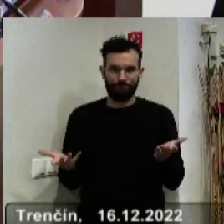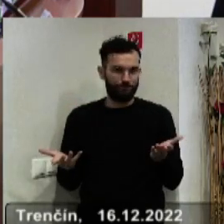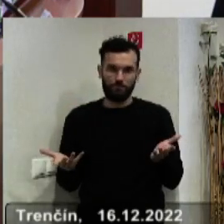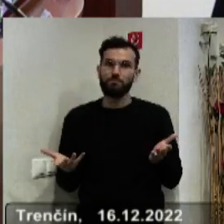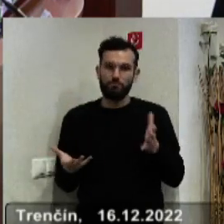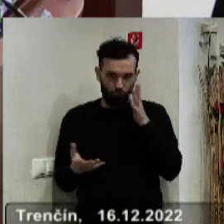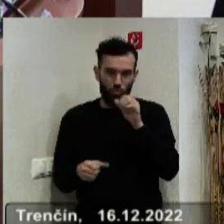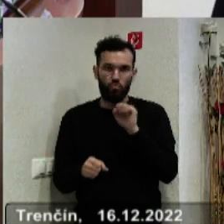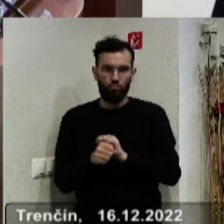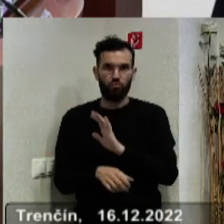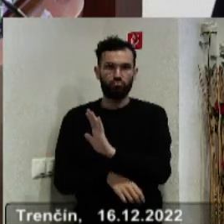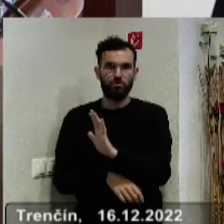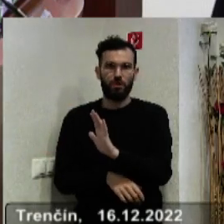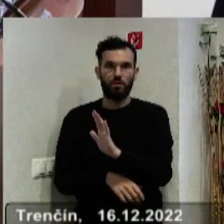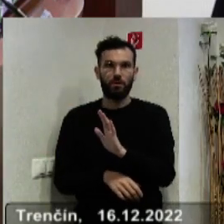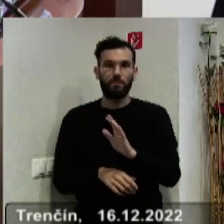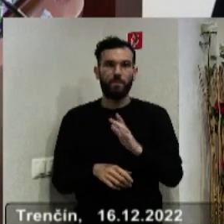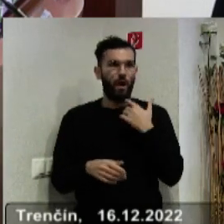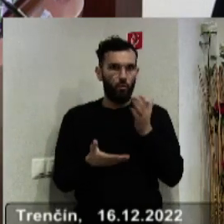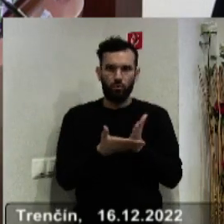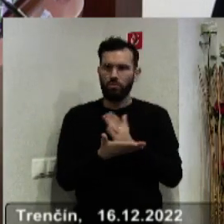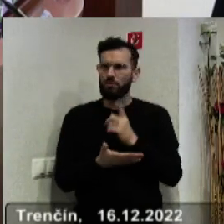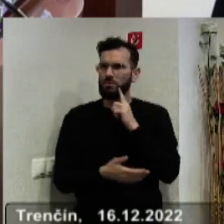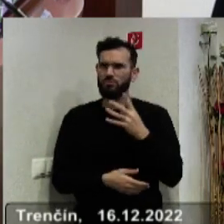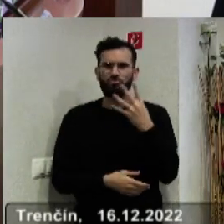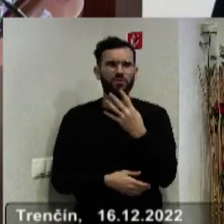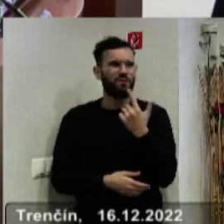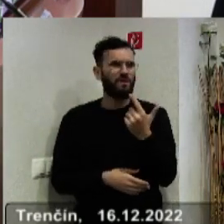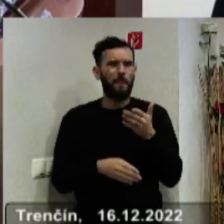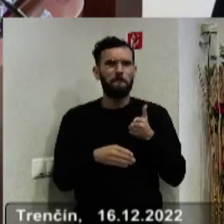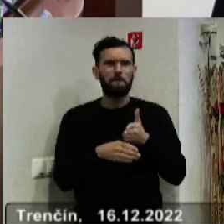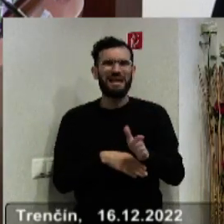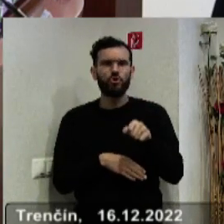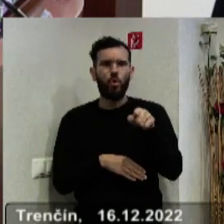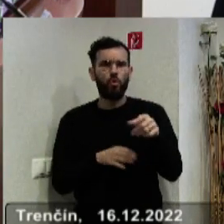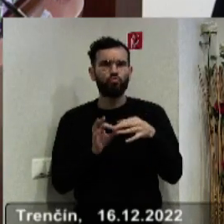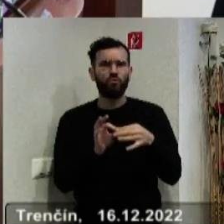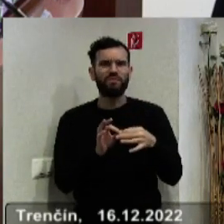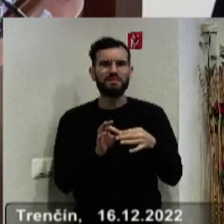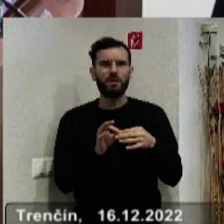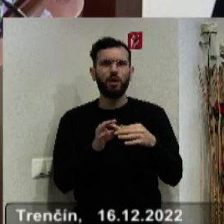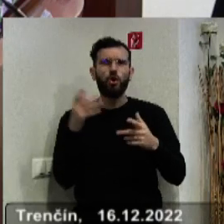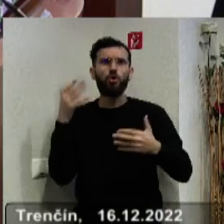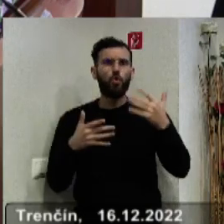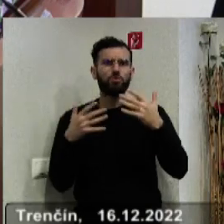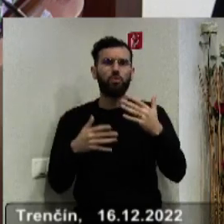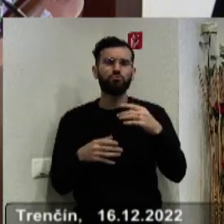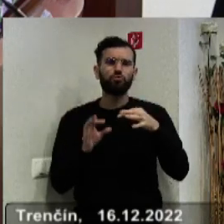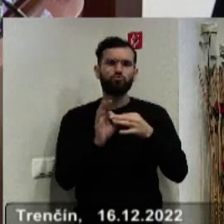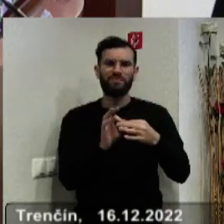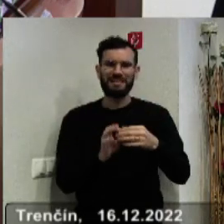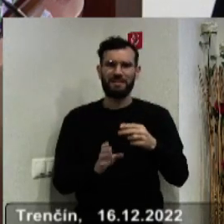do zdravotníctva, kapitálky, to bolo nejak tuším, 42 miliónov er, ktoré išlo z rozpočtu Trenčanskej župy do týchto troch našich,